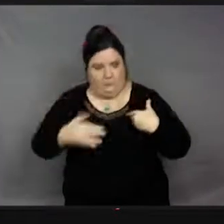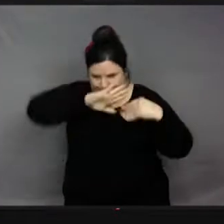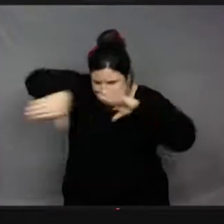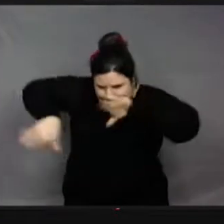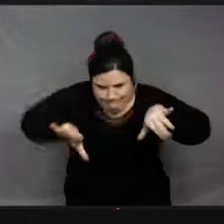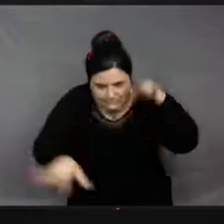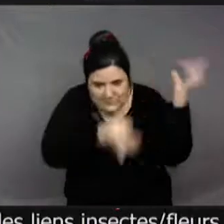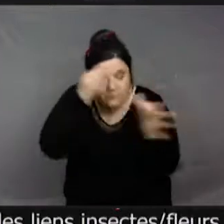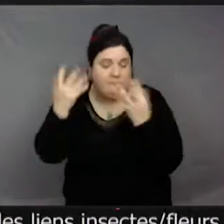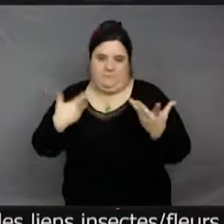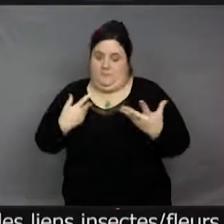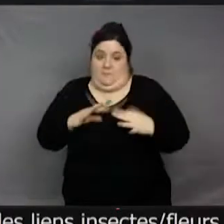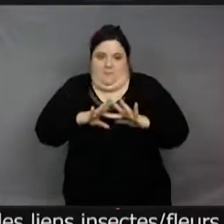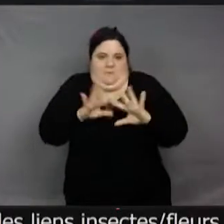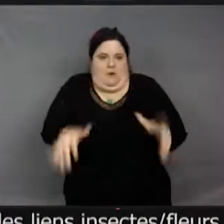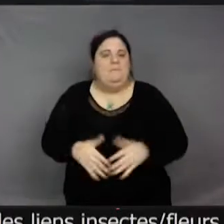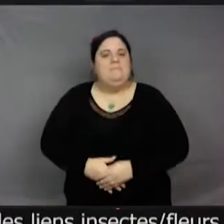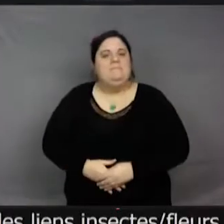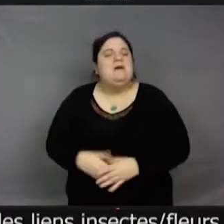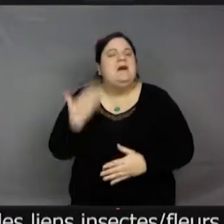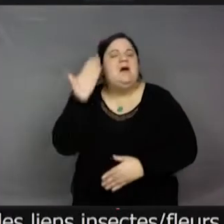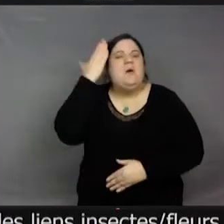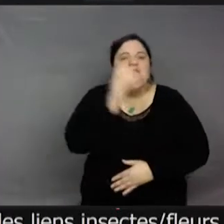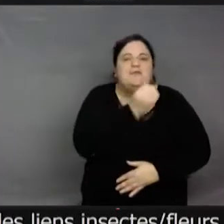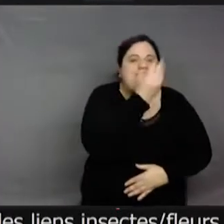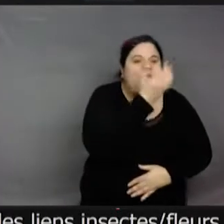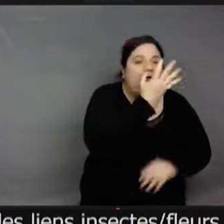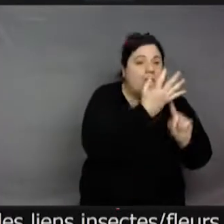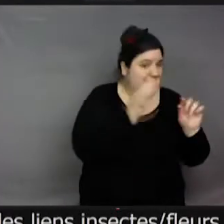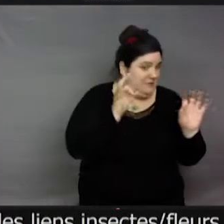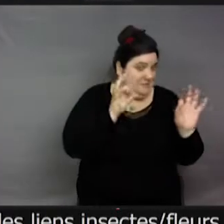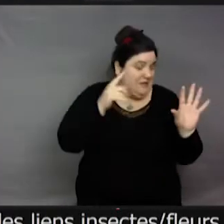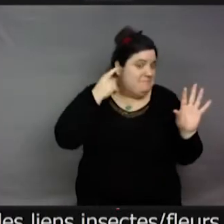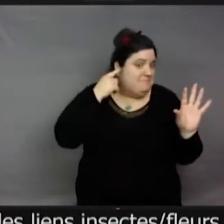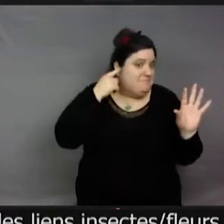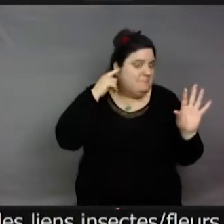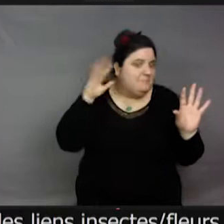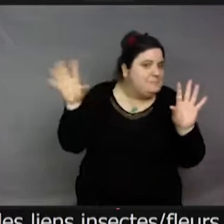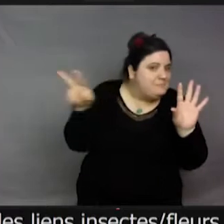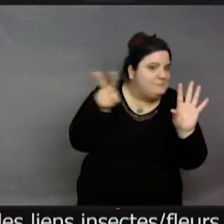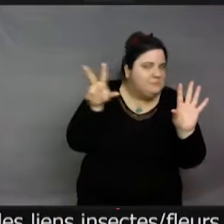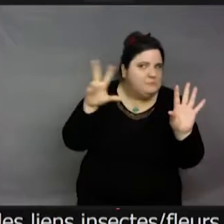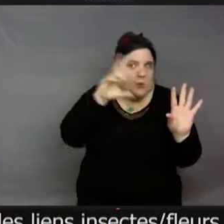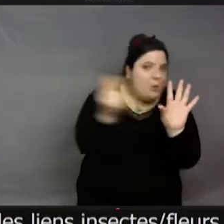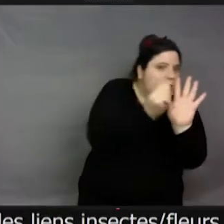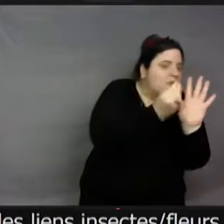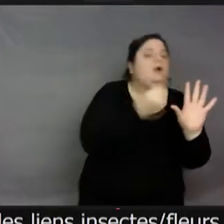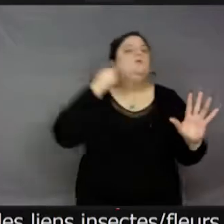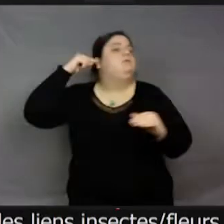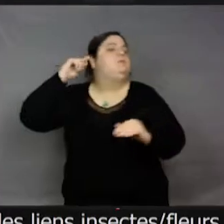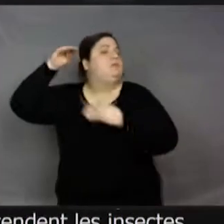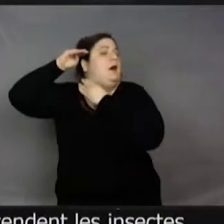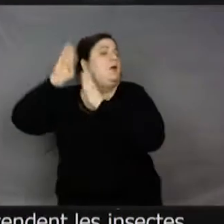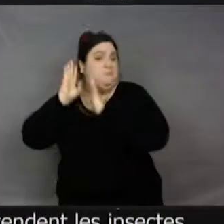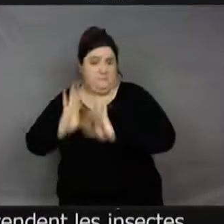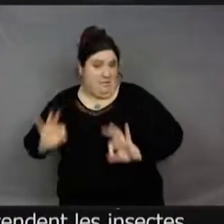fleurs entendent les insectes arriver. C'est-à-dire qu'elles n'ont pas des oreilles, mais elles les entendent, elles chopent les vibrations des ailes. Et du